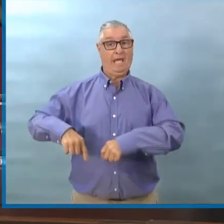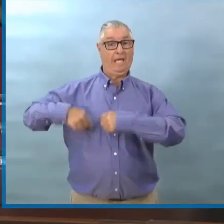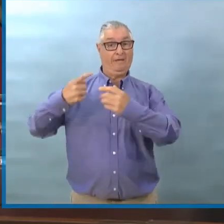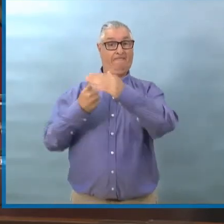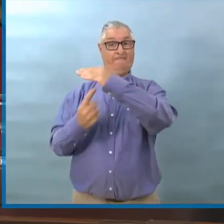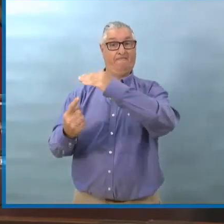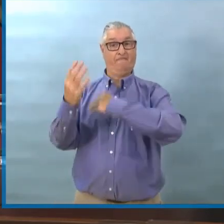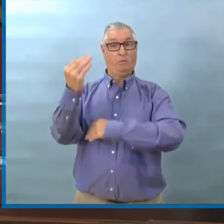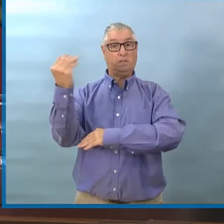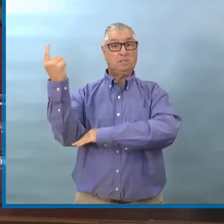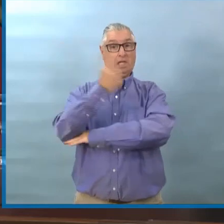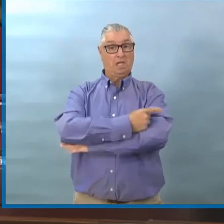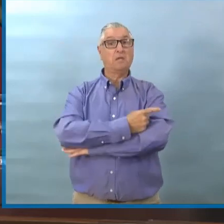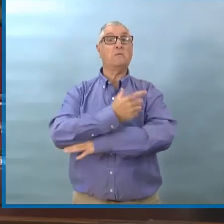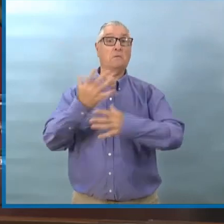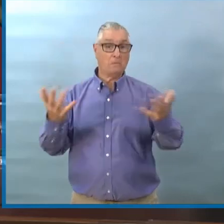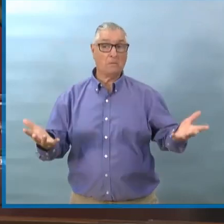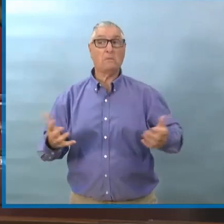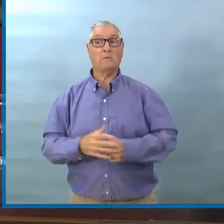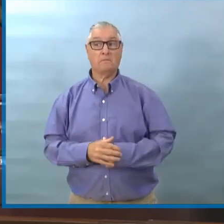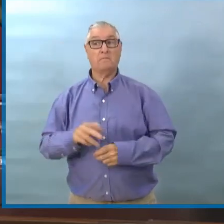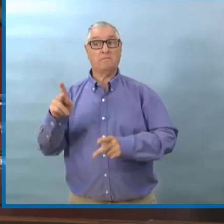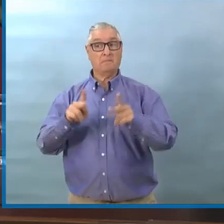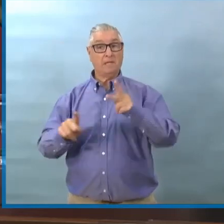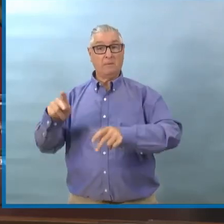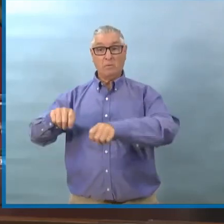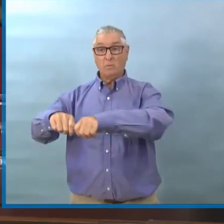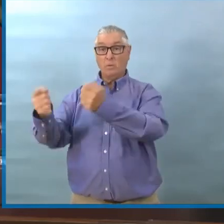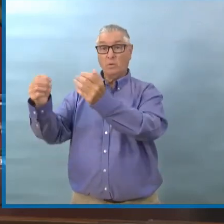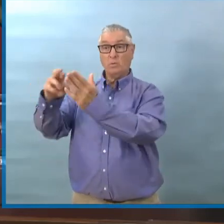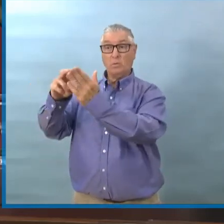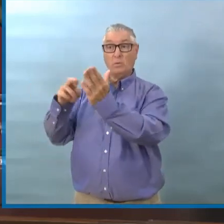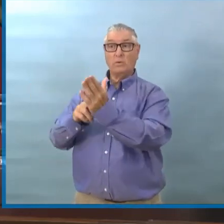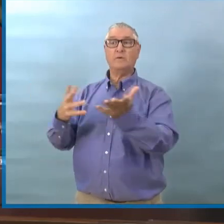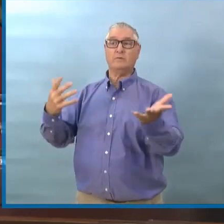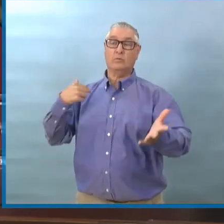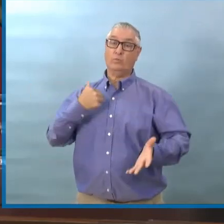on tient les gens responsables s'ils ne respectent pas ces règles.